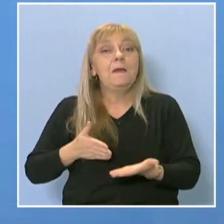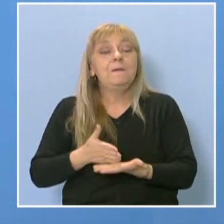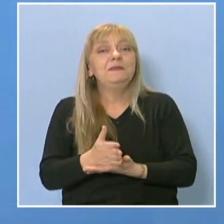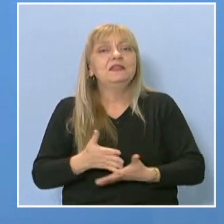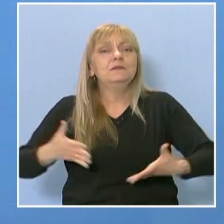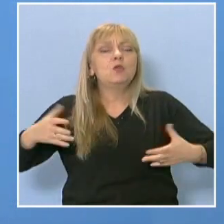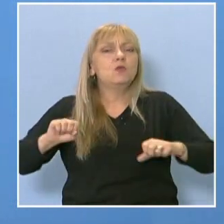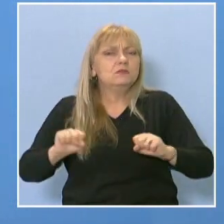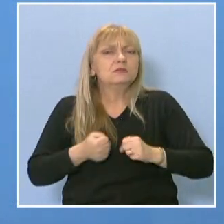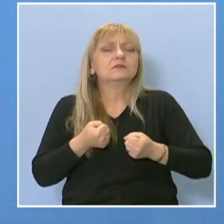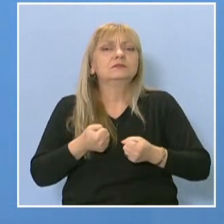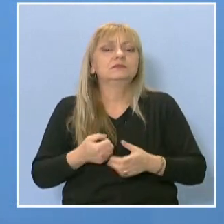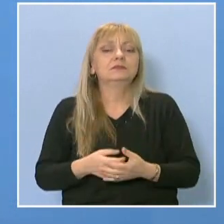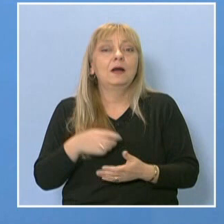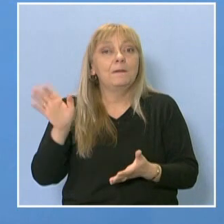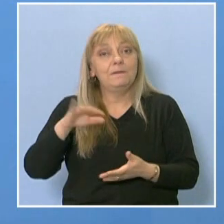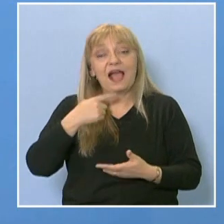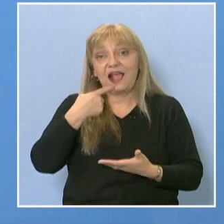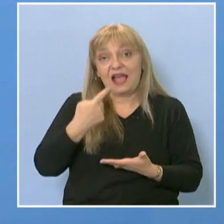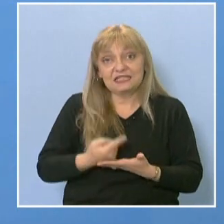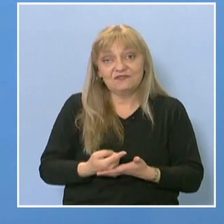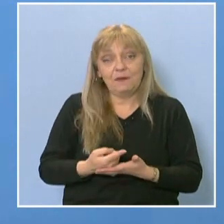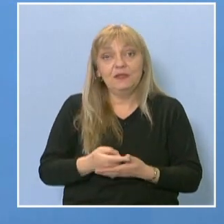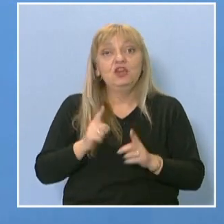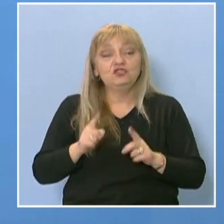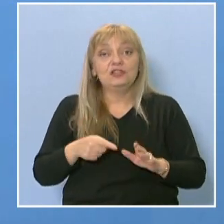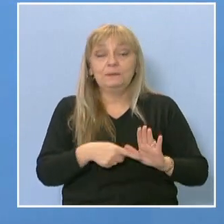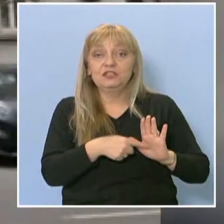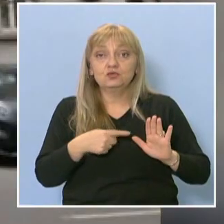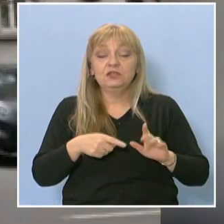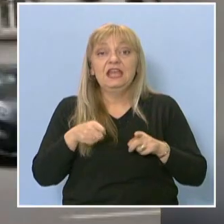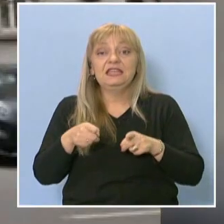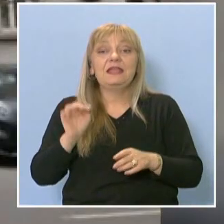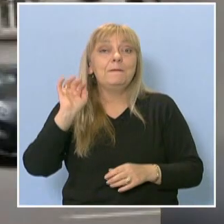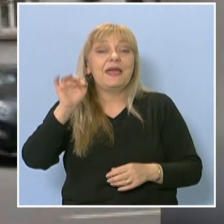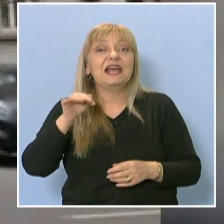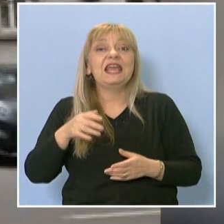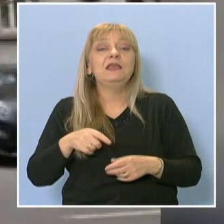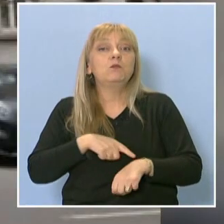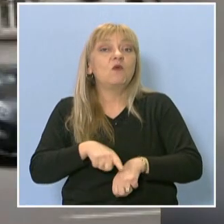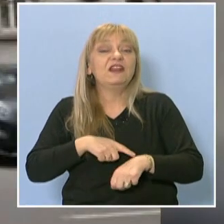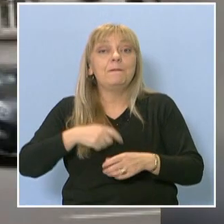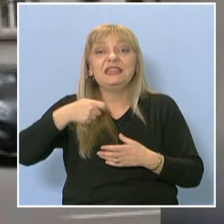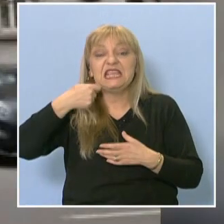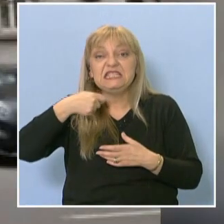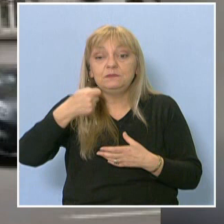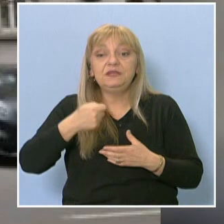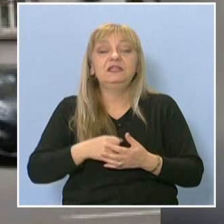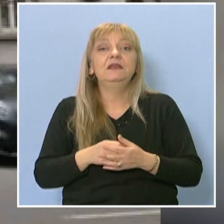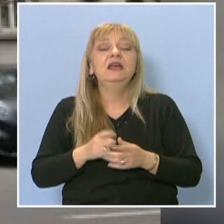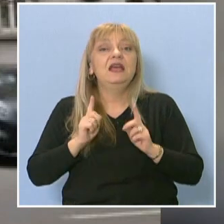обороти. И пак казвам, трябва да се отчита и това, че те бяха във сесийно време. Налагаше се да